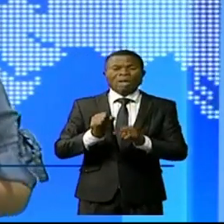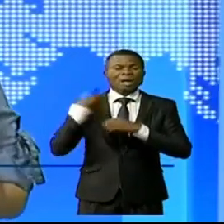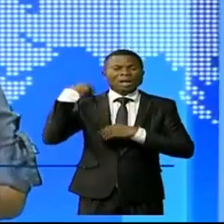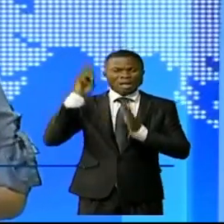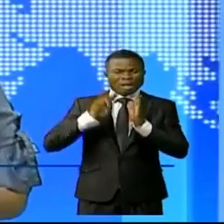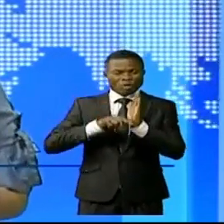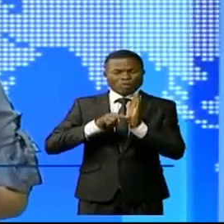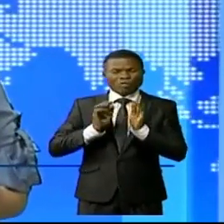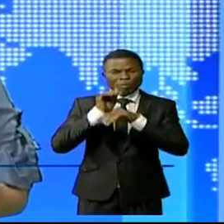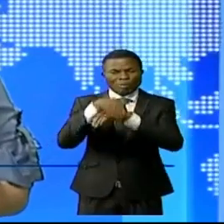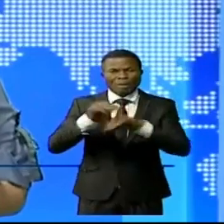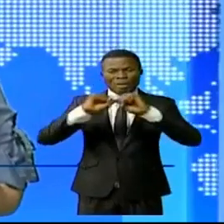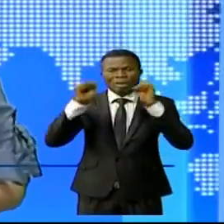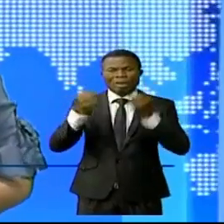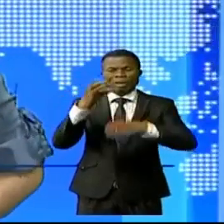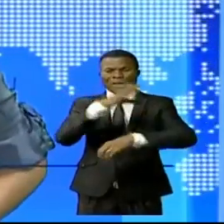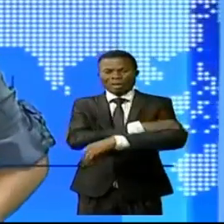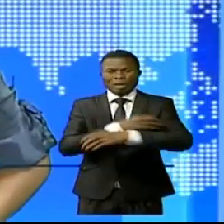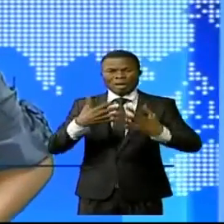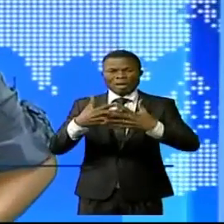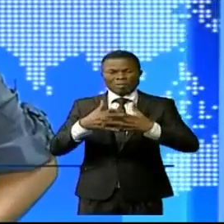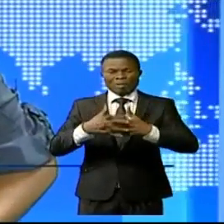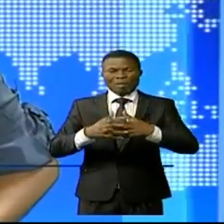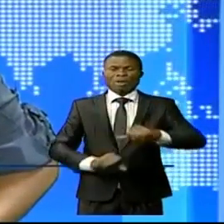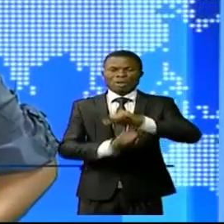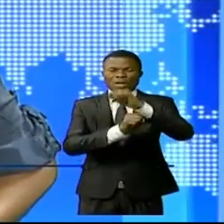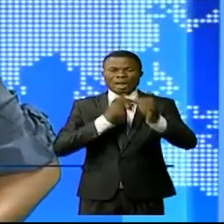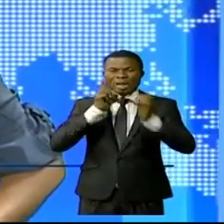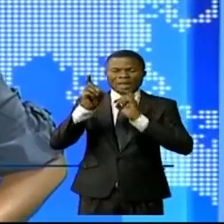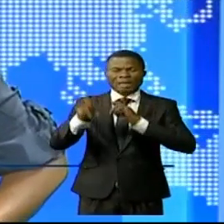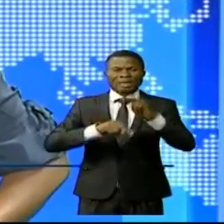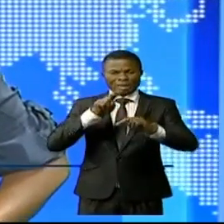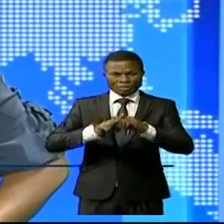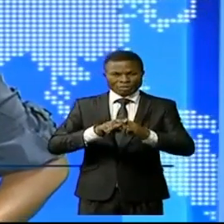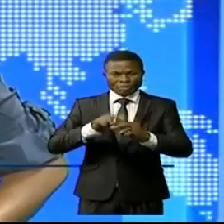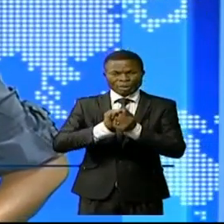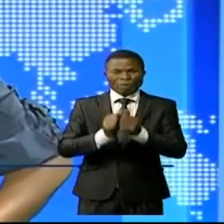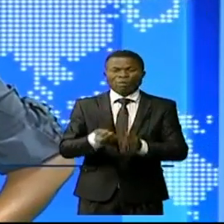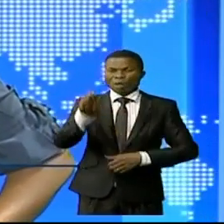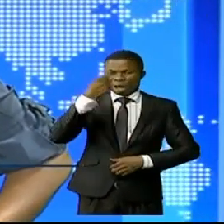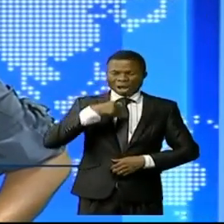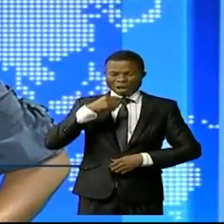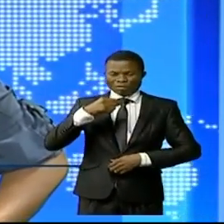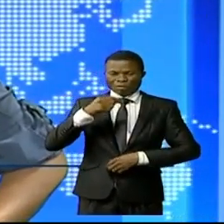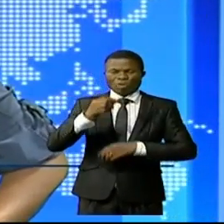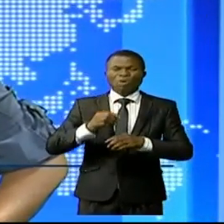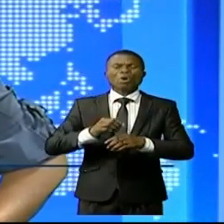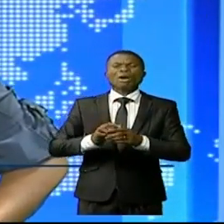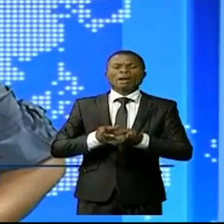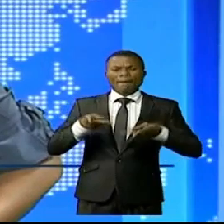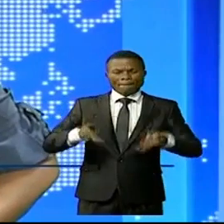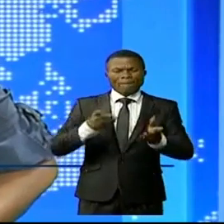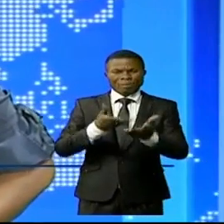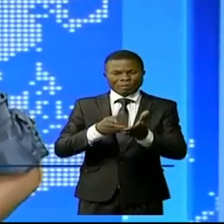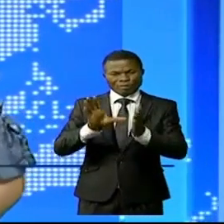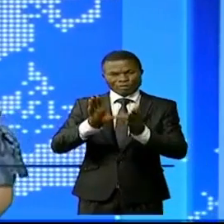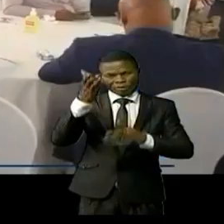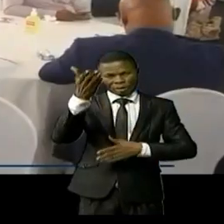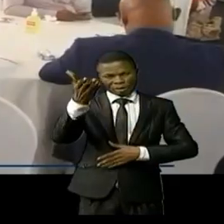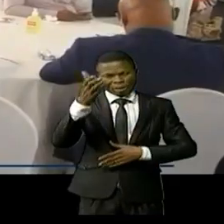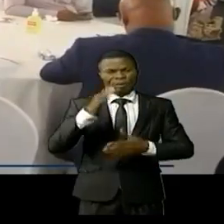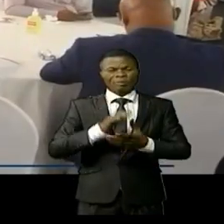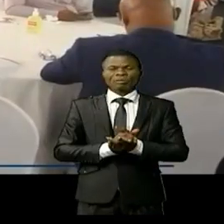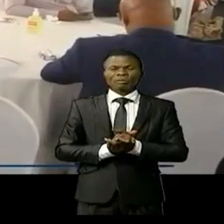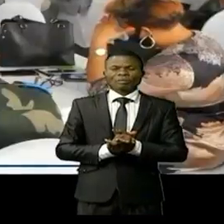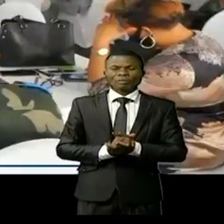la société civile et le partenaire d'appui pour le dialogue national sur l'avortement des explications avec Jean-Pierre Mdolodemassu Dès le